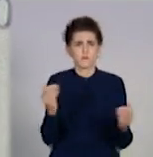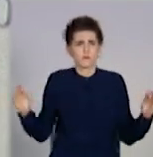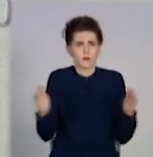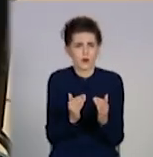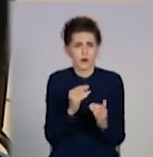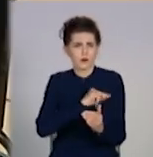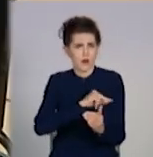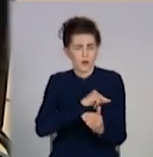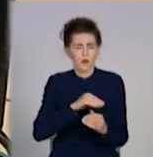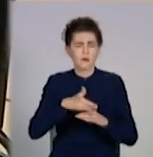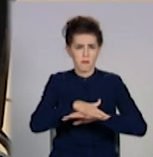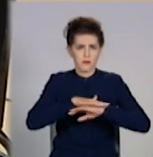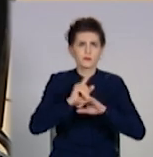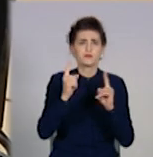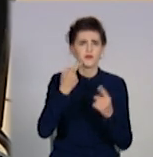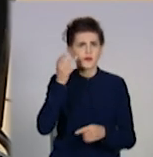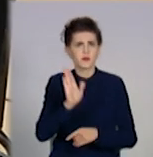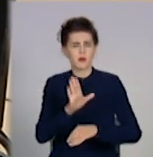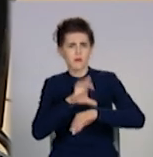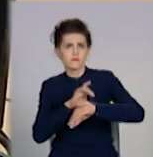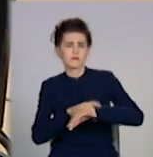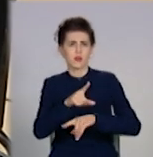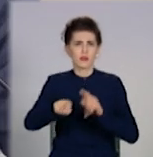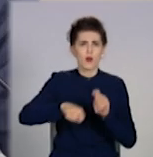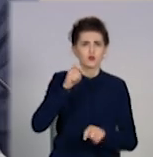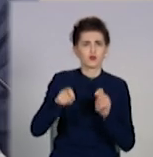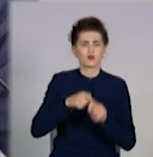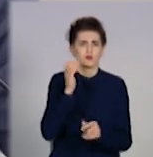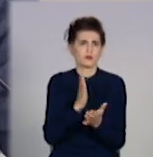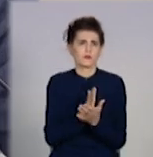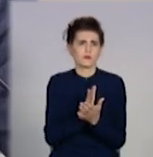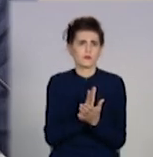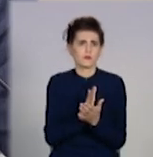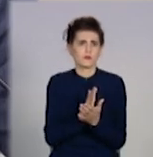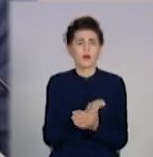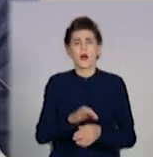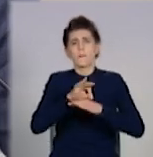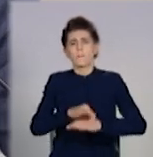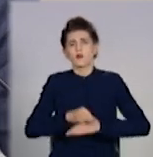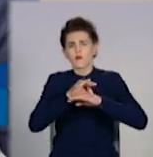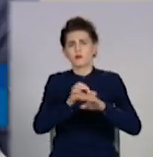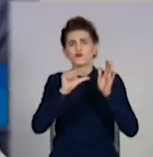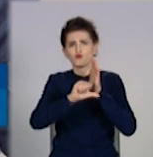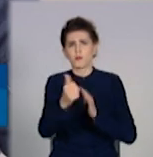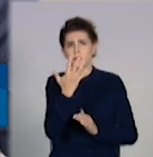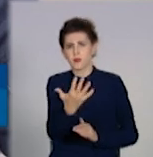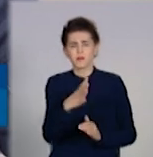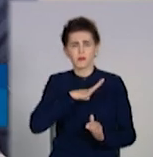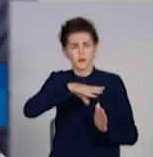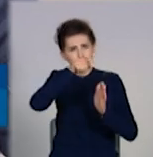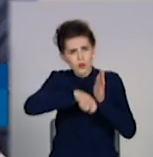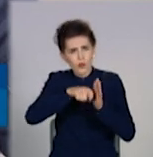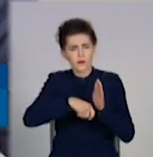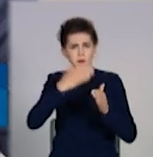ринків. При цьому там постійно фіксували порушення. Проведено 65 перевірок комісіями, під час яких